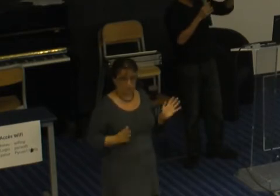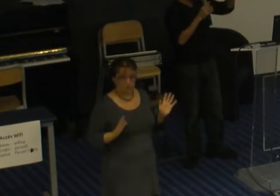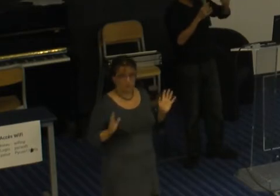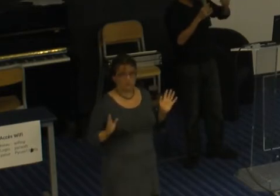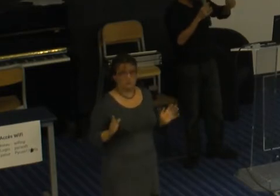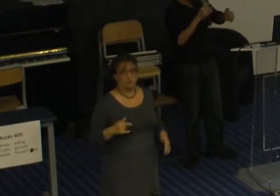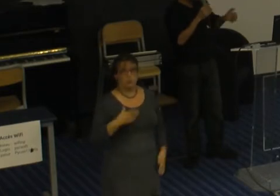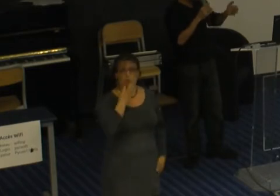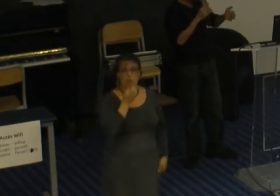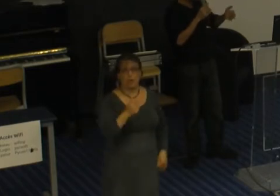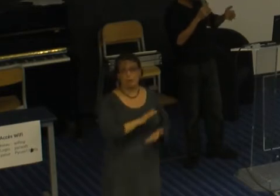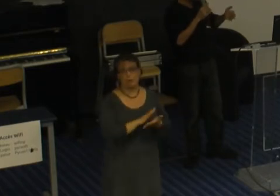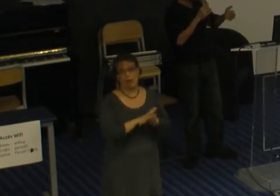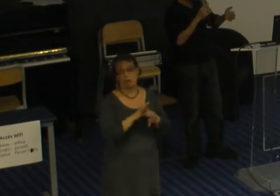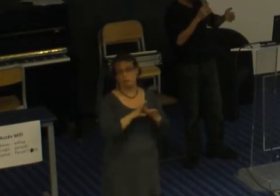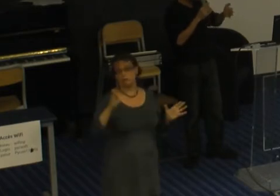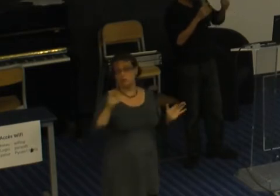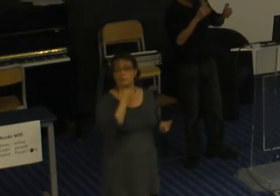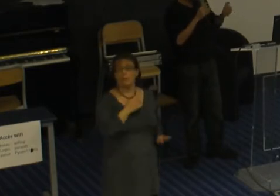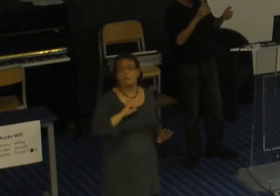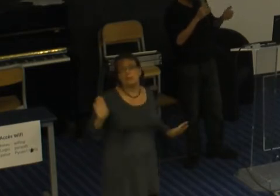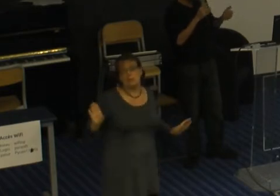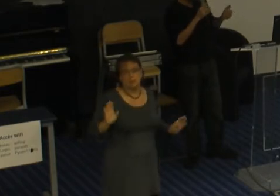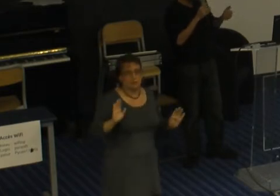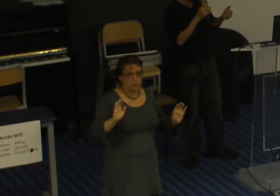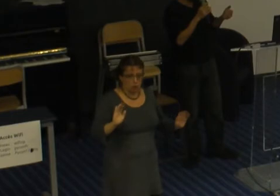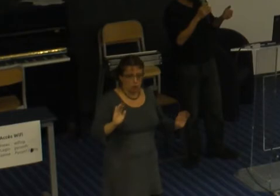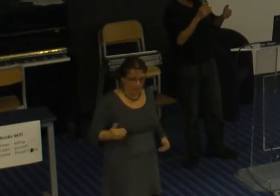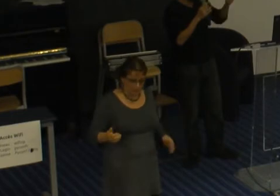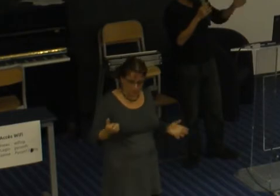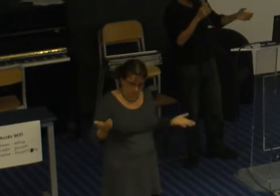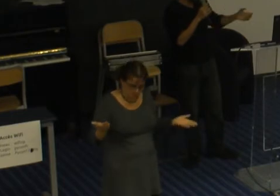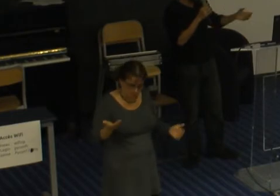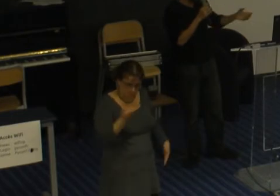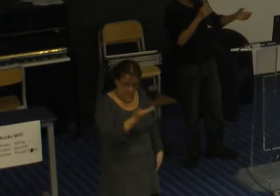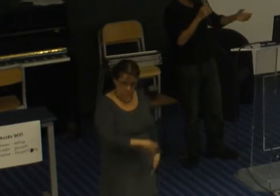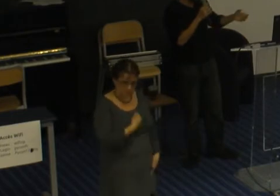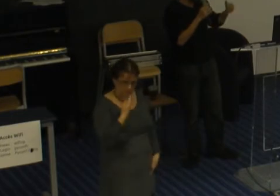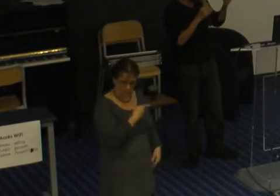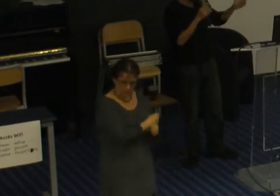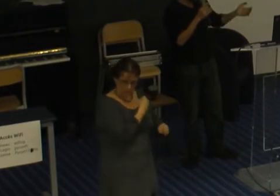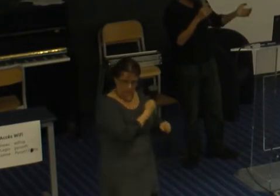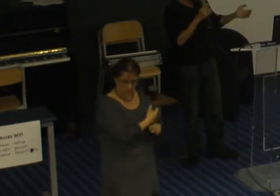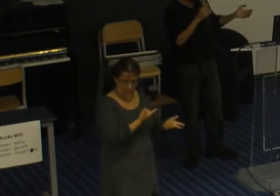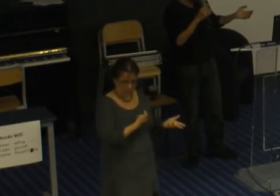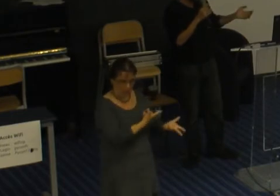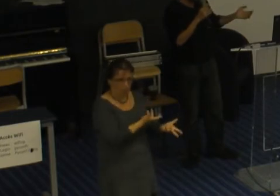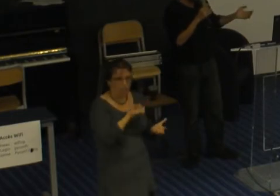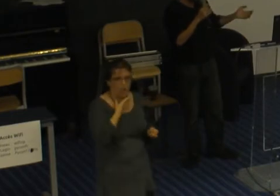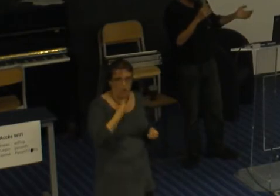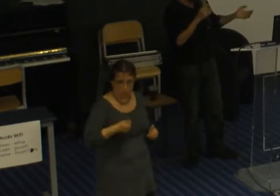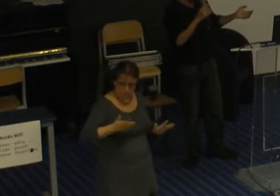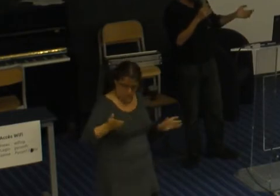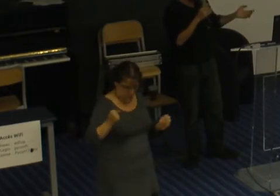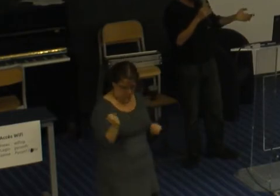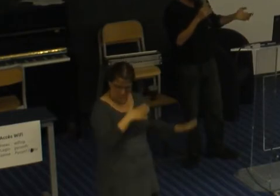différence d'âge qui était assez violente, mais tout simplement que la personne est là pour travailler et que, voilà, il ne pas l'embêter, quoi.